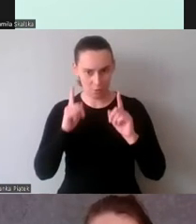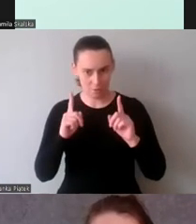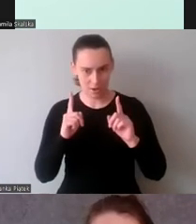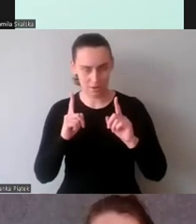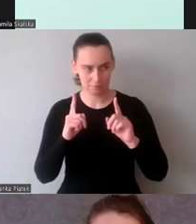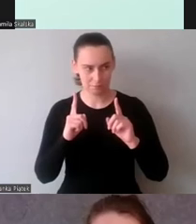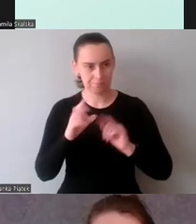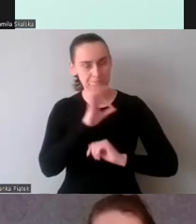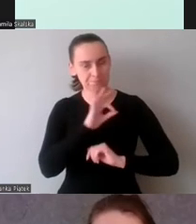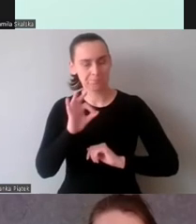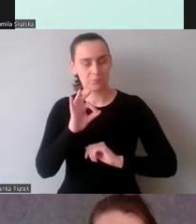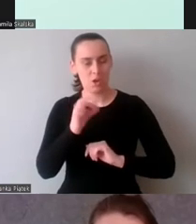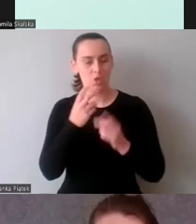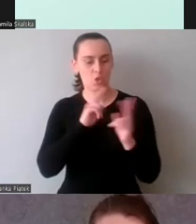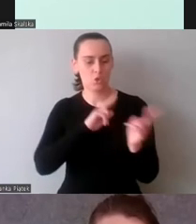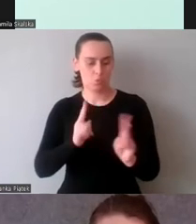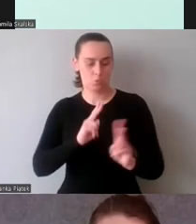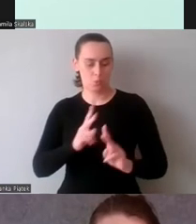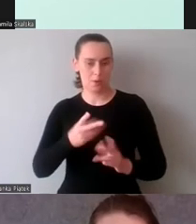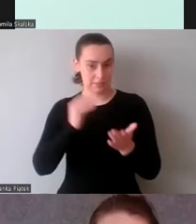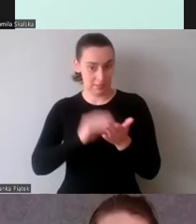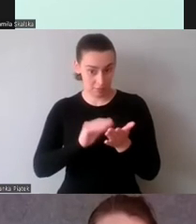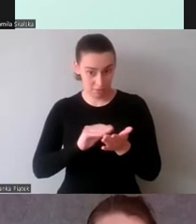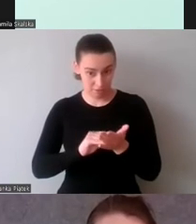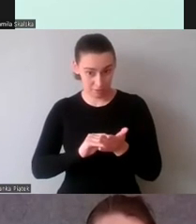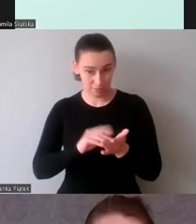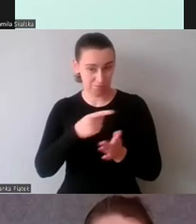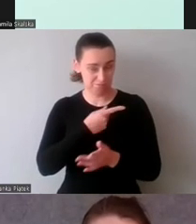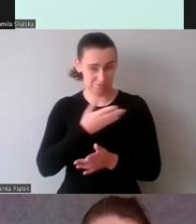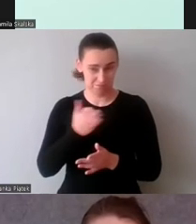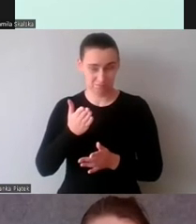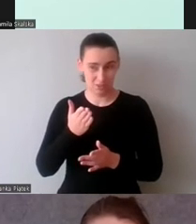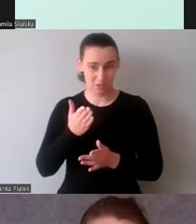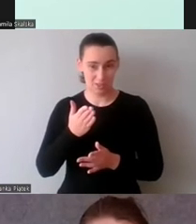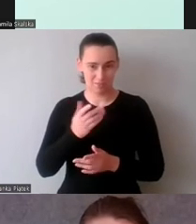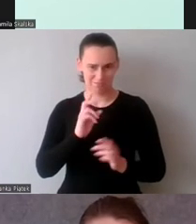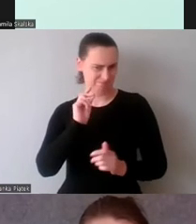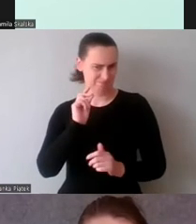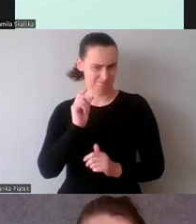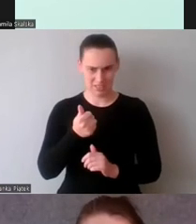Tacy tłumacze doświadczani rzadziej stosują strategię w ogóle.